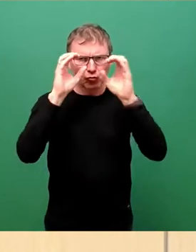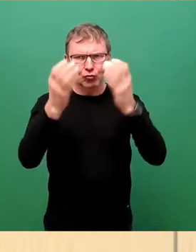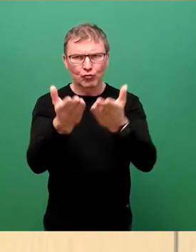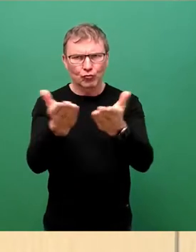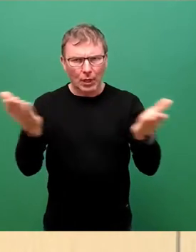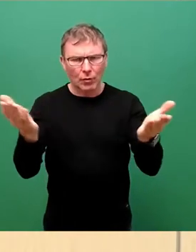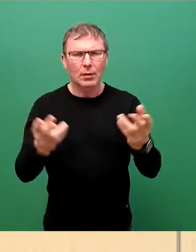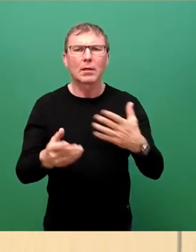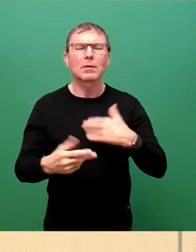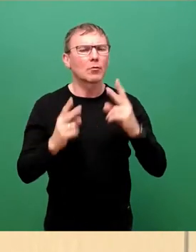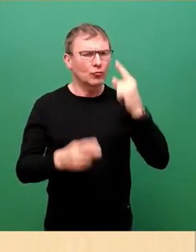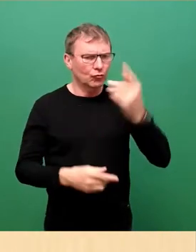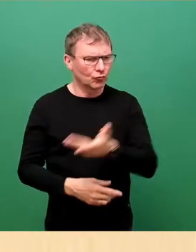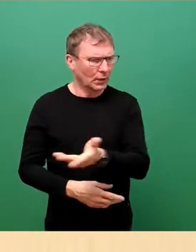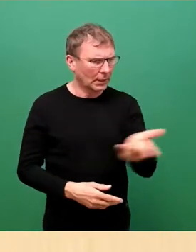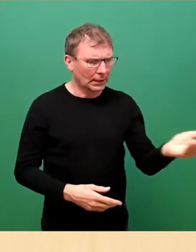Stadträderinnen und Stadträder,